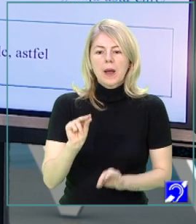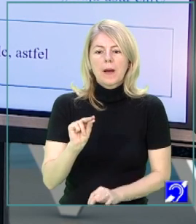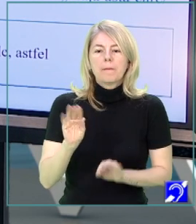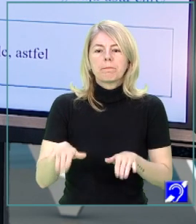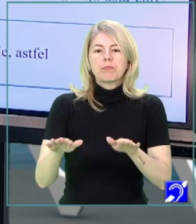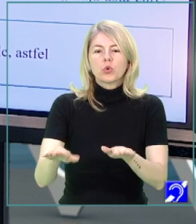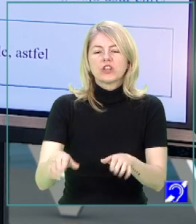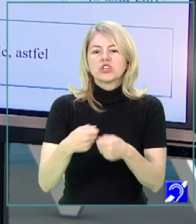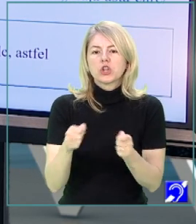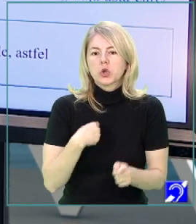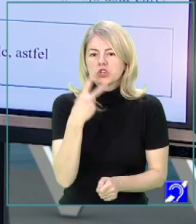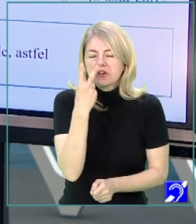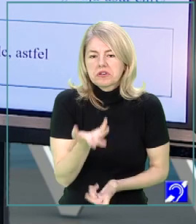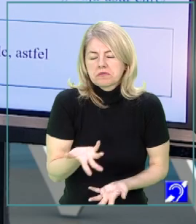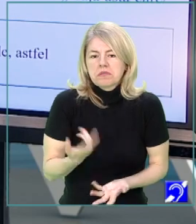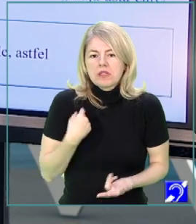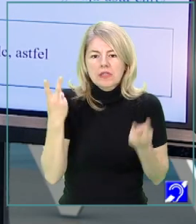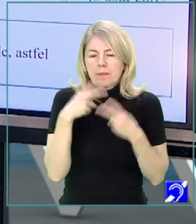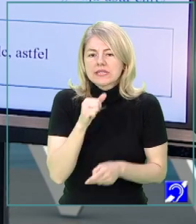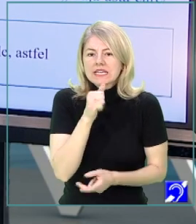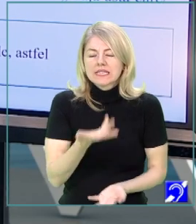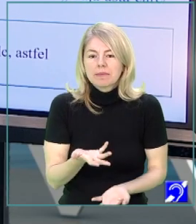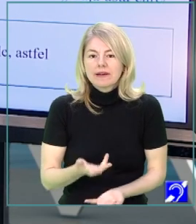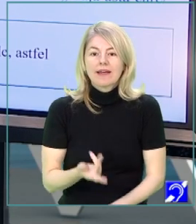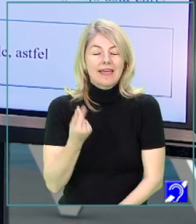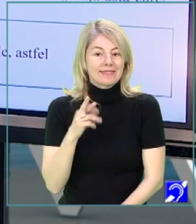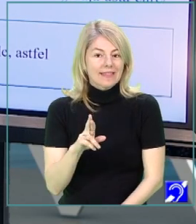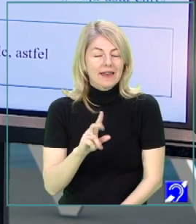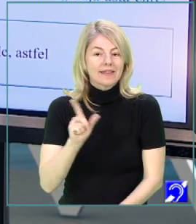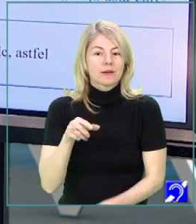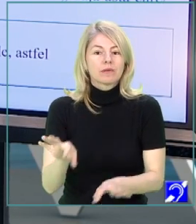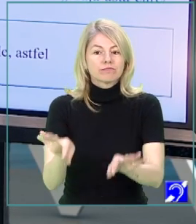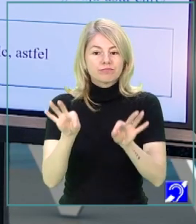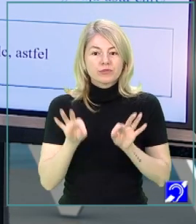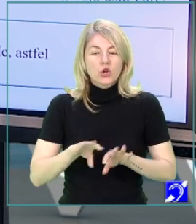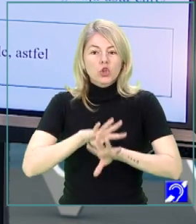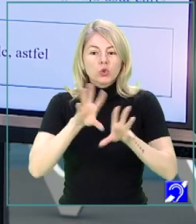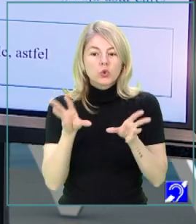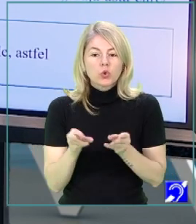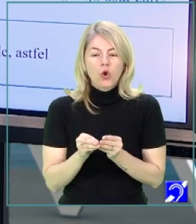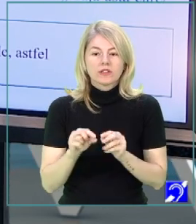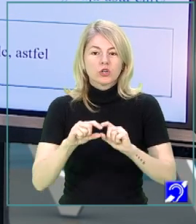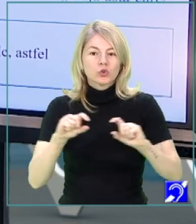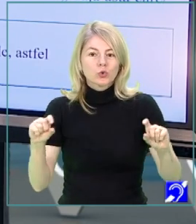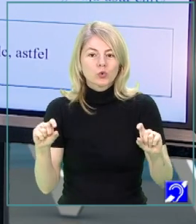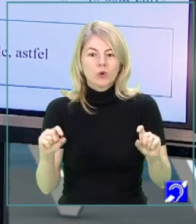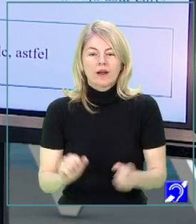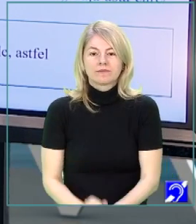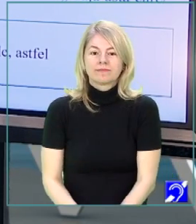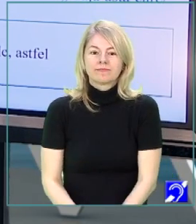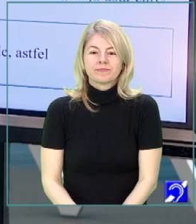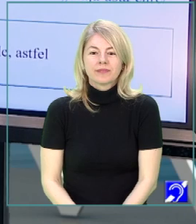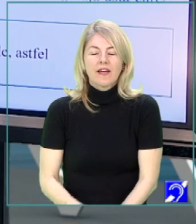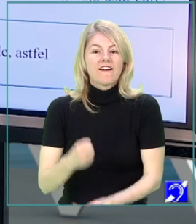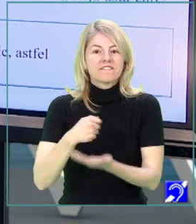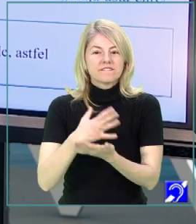plutește-n tot ce vezi, pentru că nu aș înțelege la ce se referă. Trebuie să iau o structură și din versul anterior,